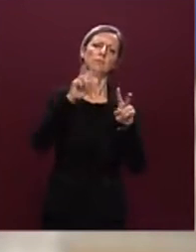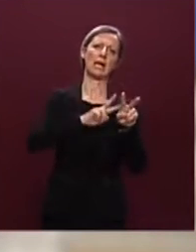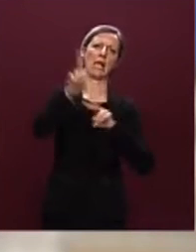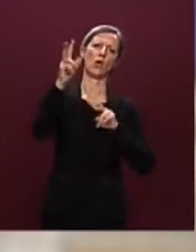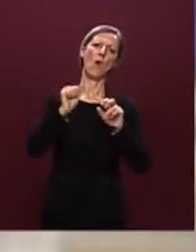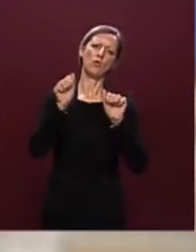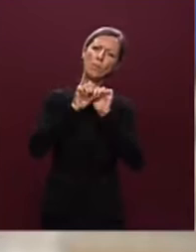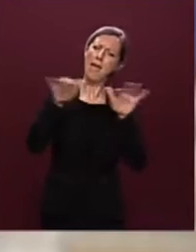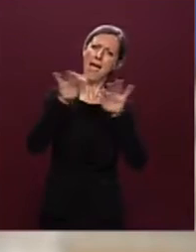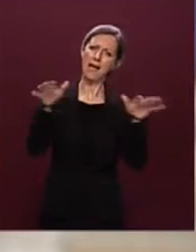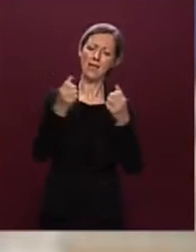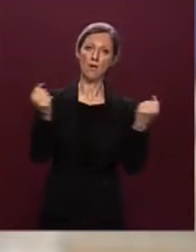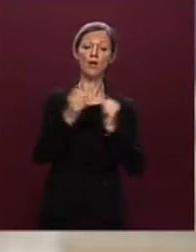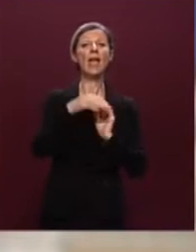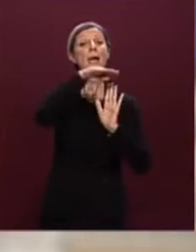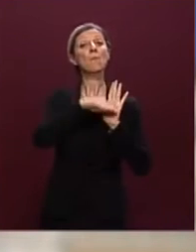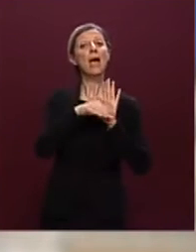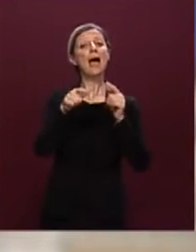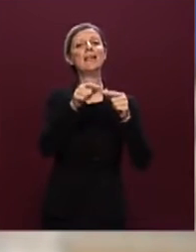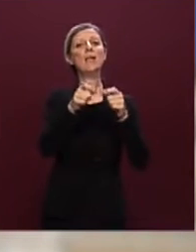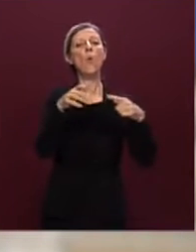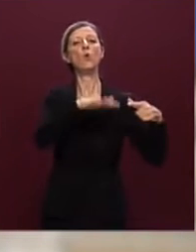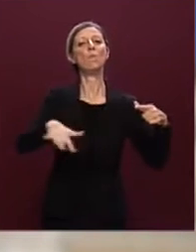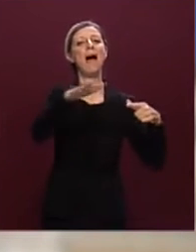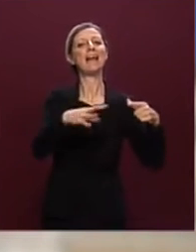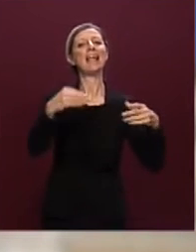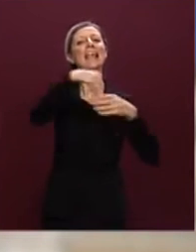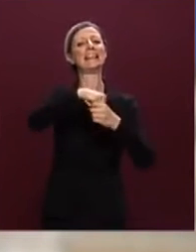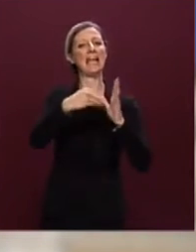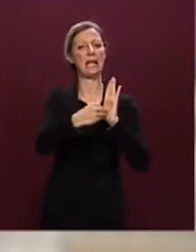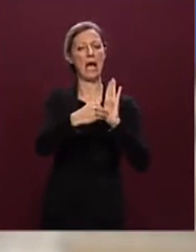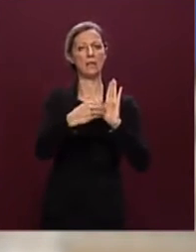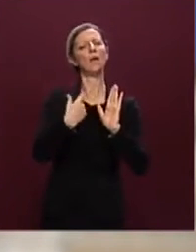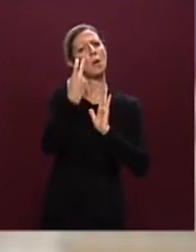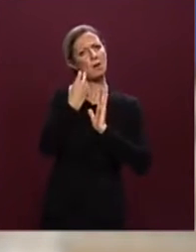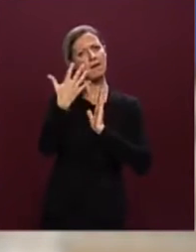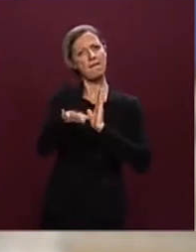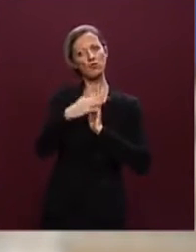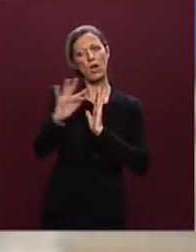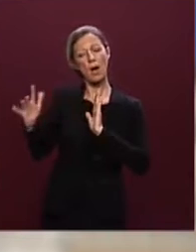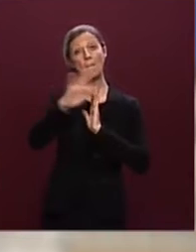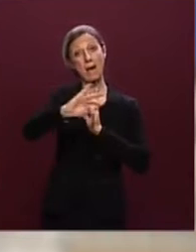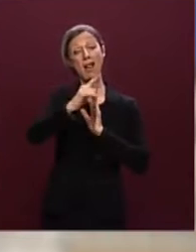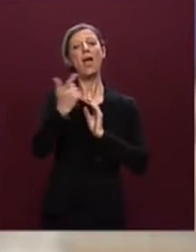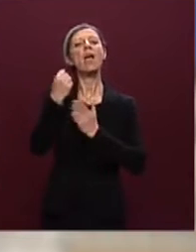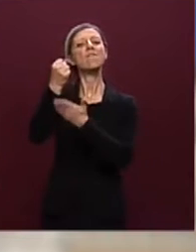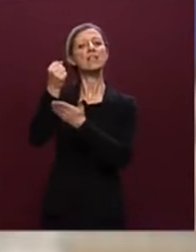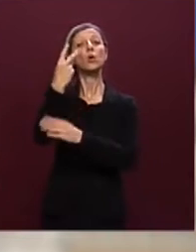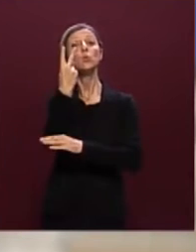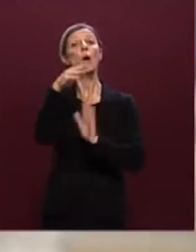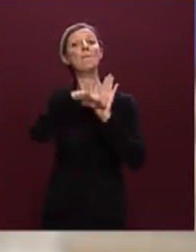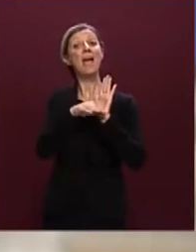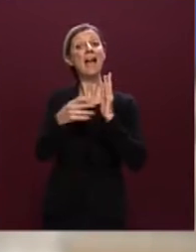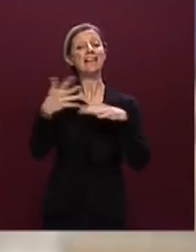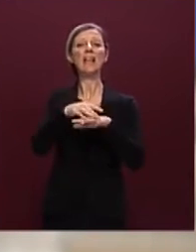mediatico. La prima è relativa ai piani urbani integrati, che prevedevano, tra gli altri, il finanziamento di due piani urbani integrati,